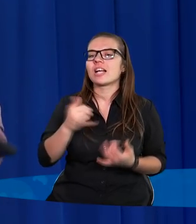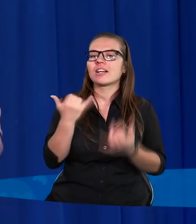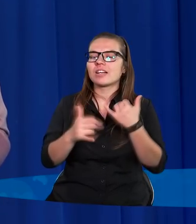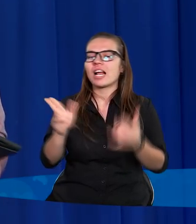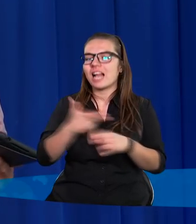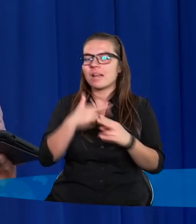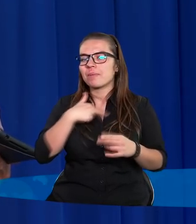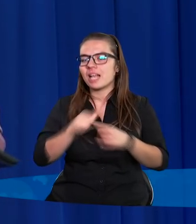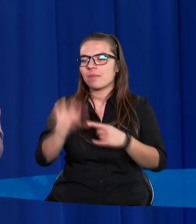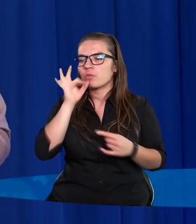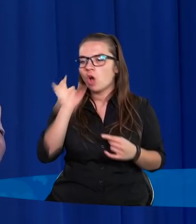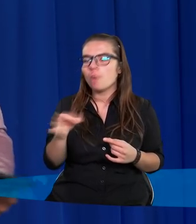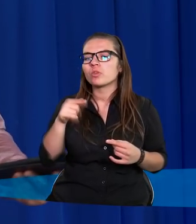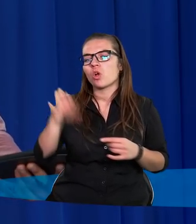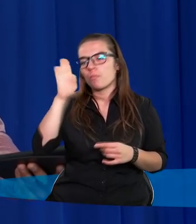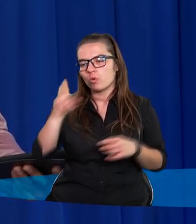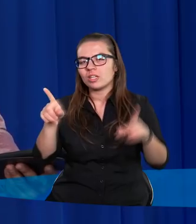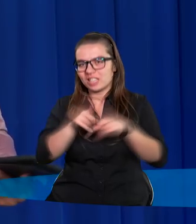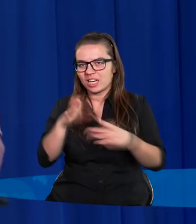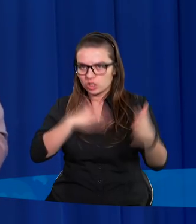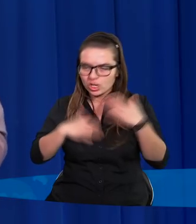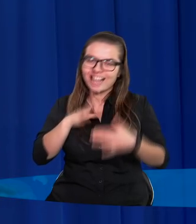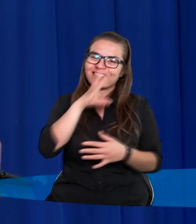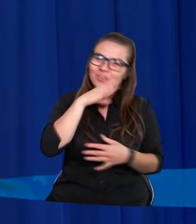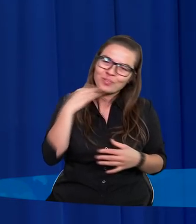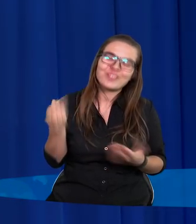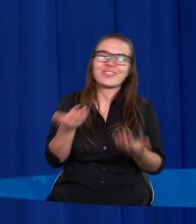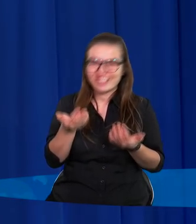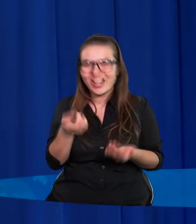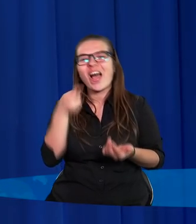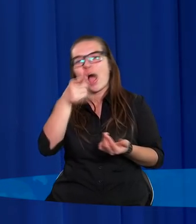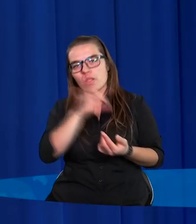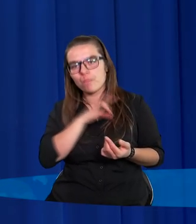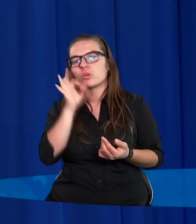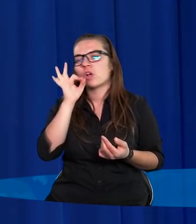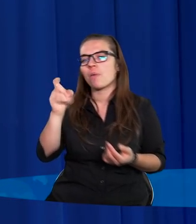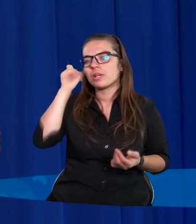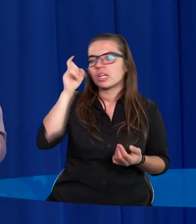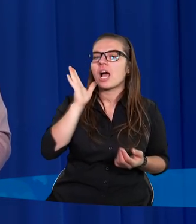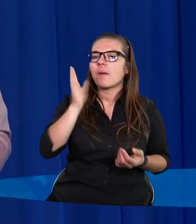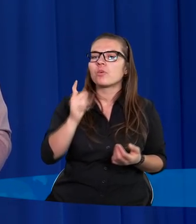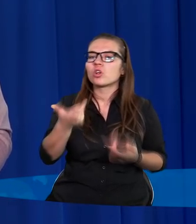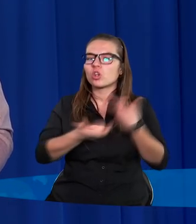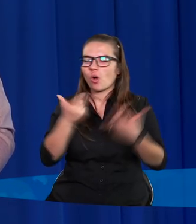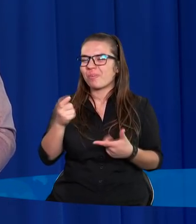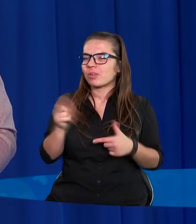kiedy my jesteśmy dobrzy, no to Pan Bóg się cieszy, się uśmiecha, mówi to jest mój dobry człowiek. Ale jak człowiek zrobi coś złego, to